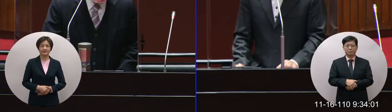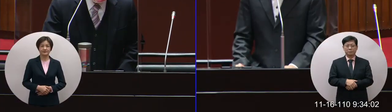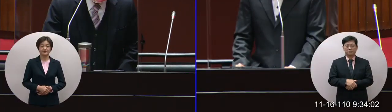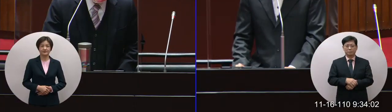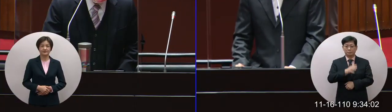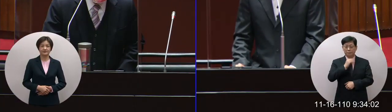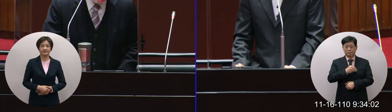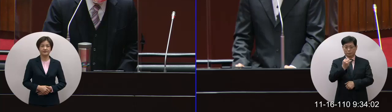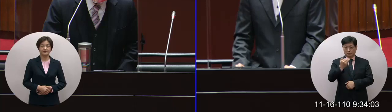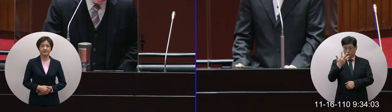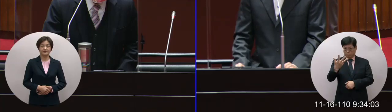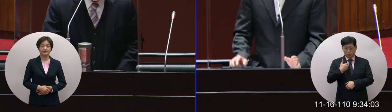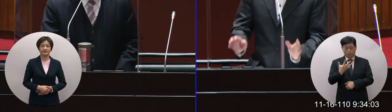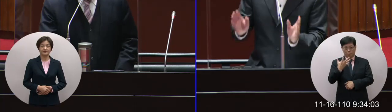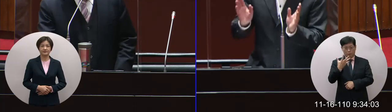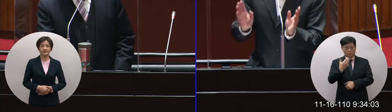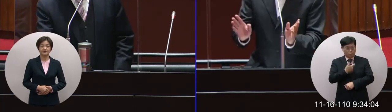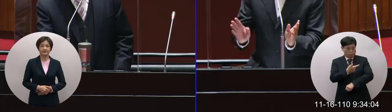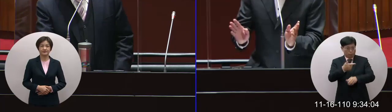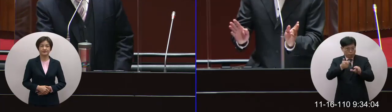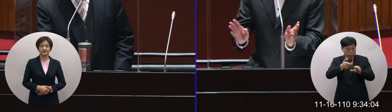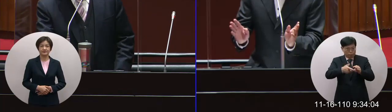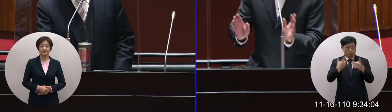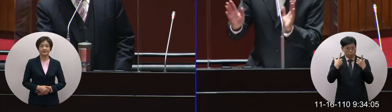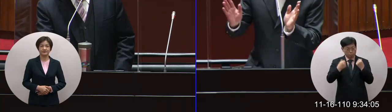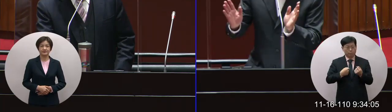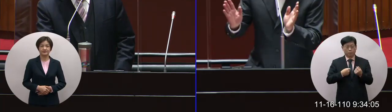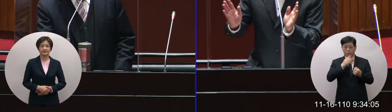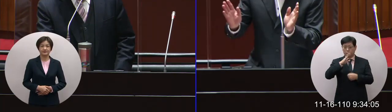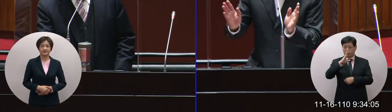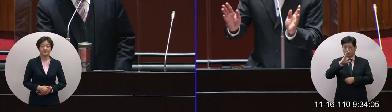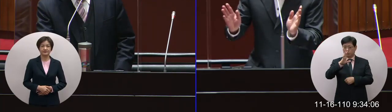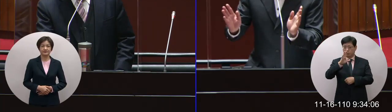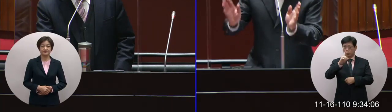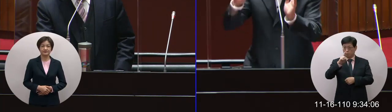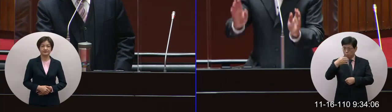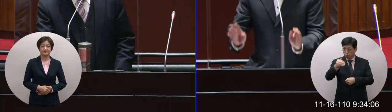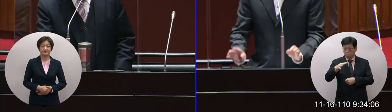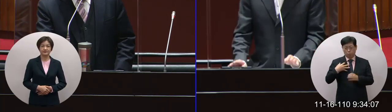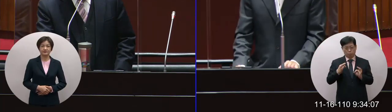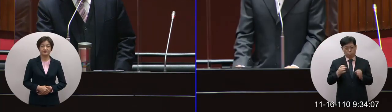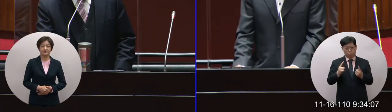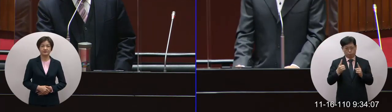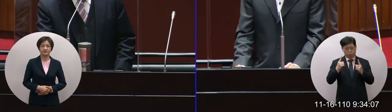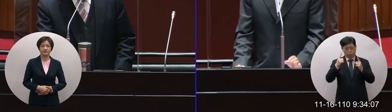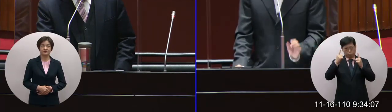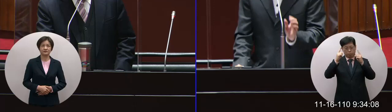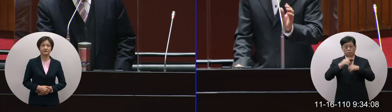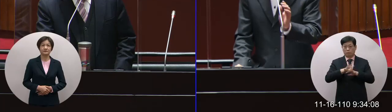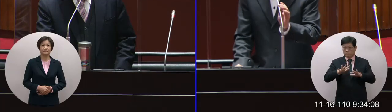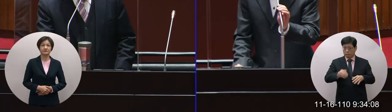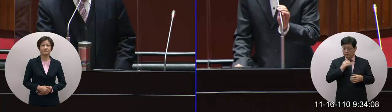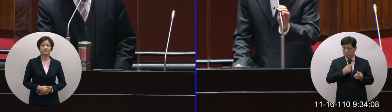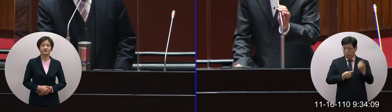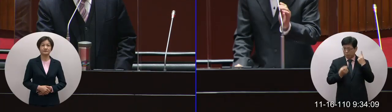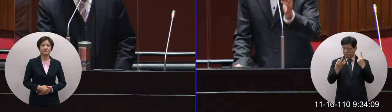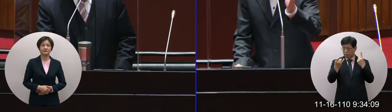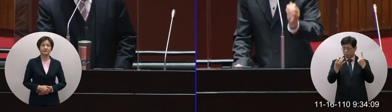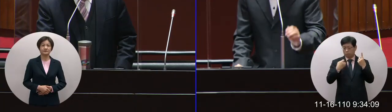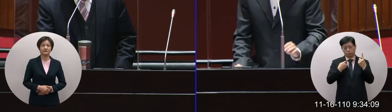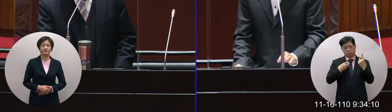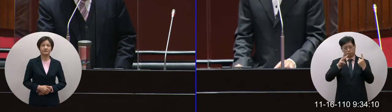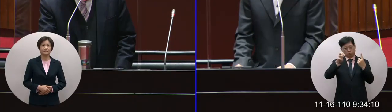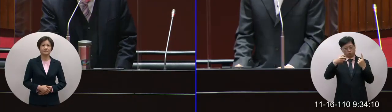酒吧的無前汽油從19塊多現在一路飆漲現在一公升大概